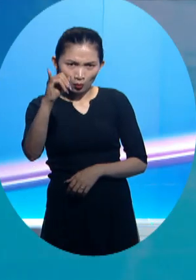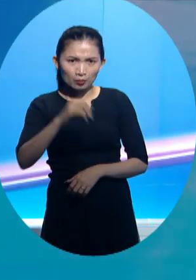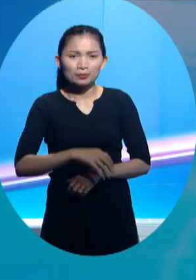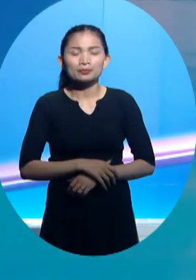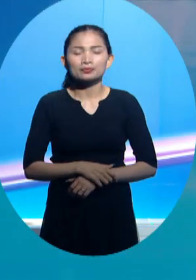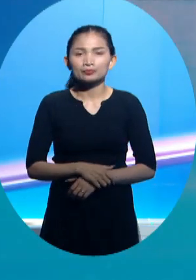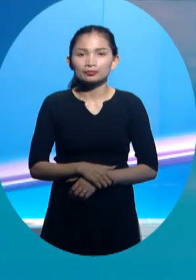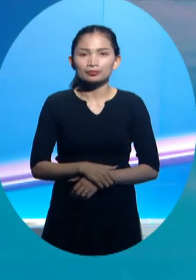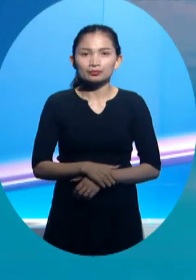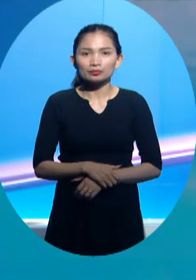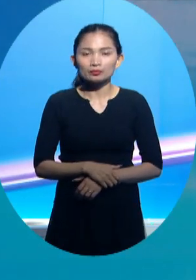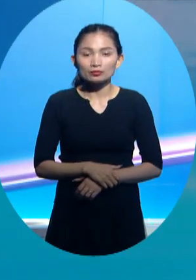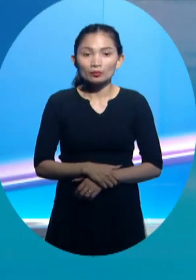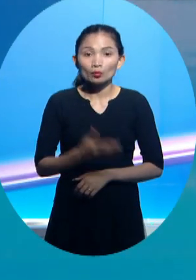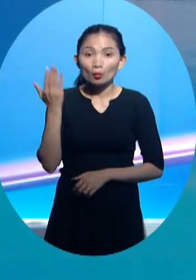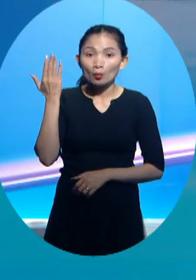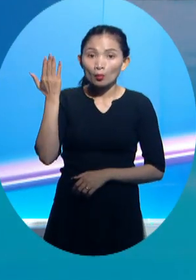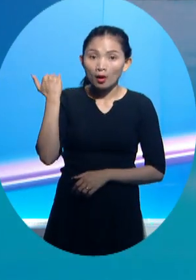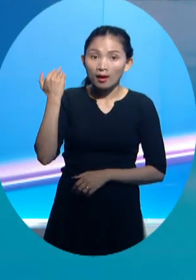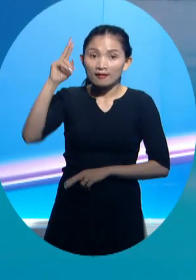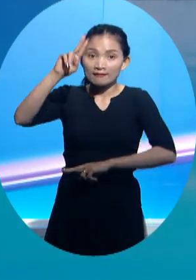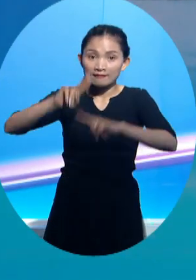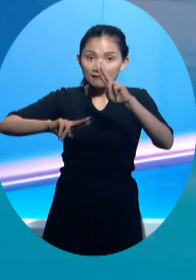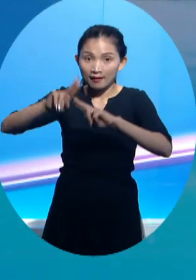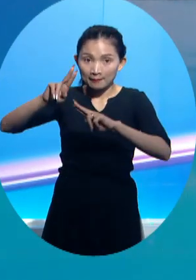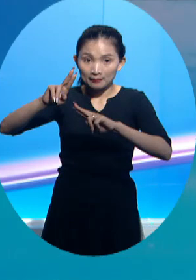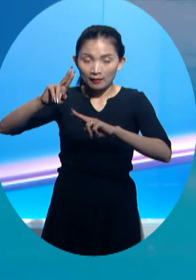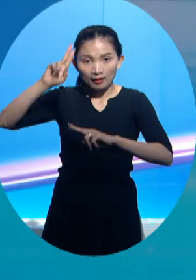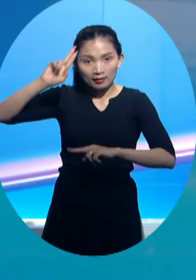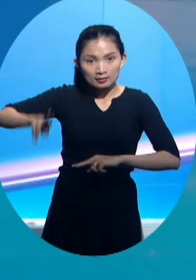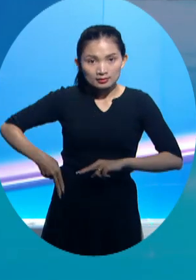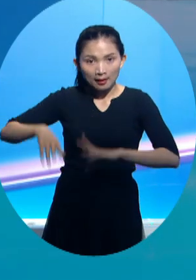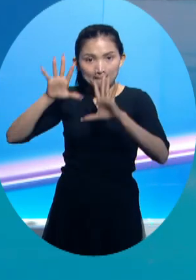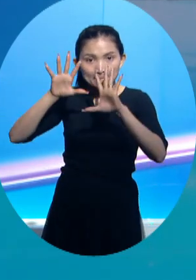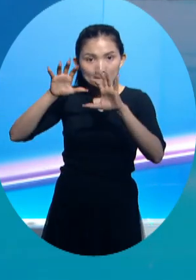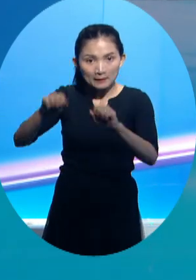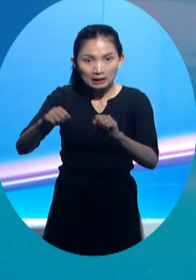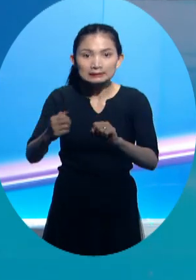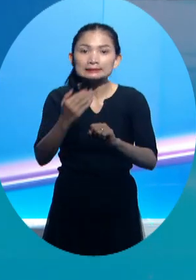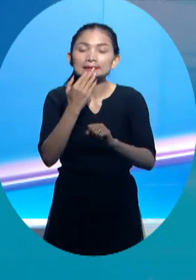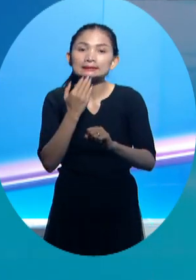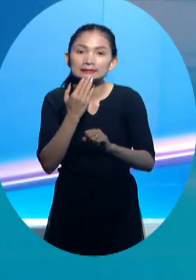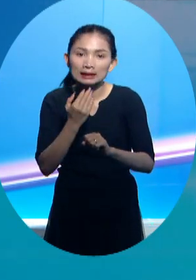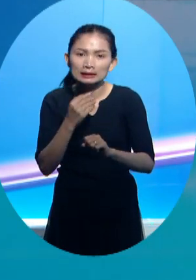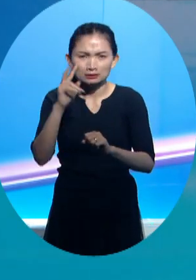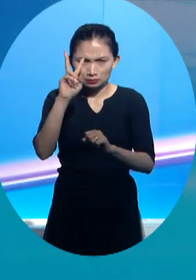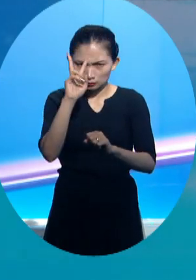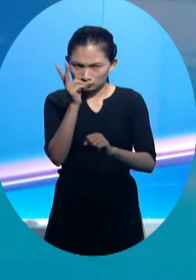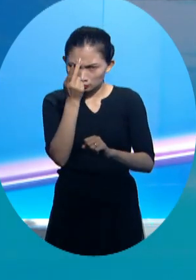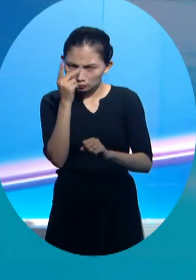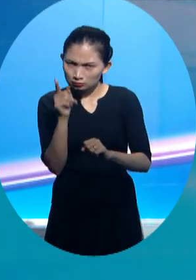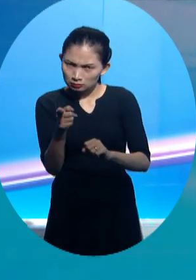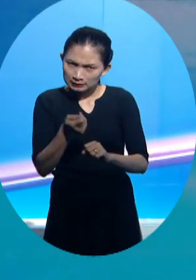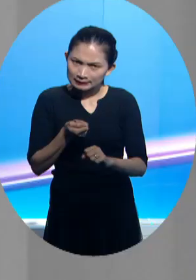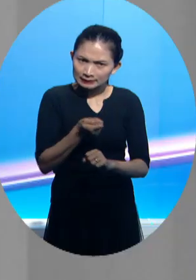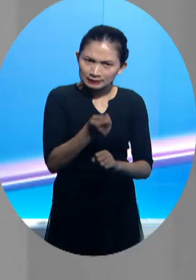Cảnh sát Pháp hôm qua đã bắt giữ một người đàn ông bị tình nghi đã sát hại vợ và 4 đứa con của mình trong một vụ tấn công bằng dao xảy ra trước đó một